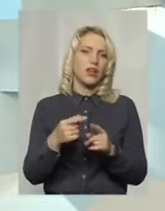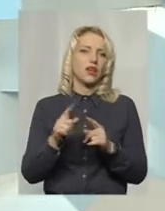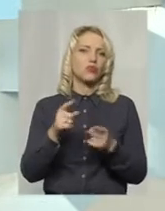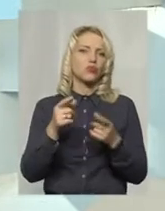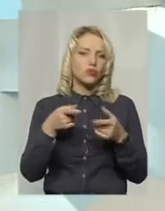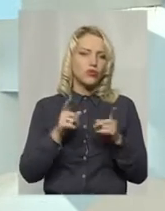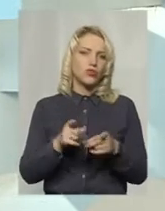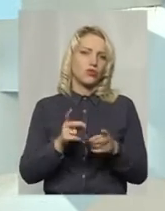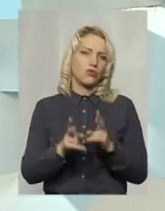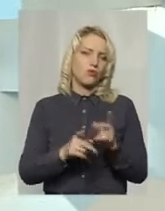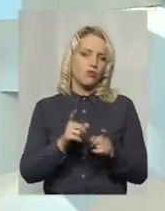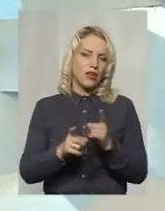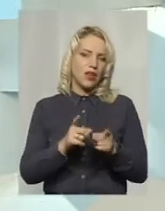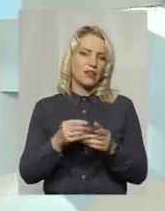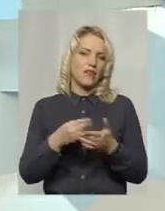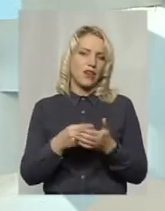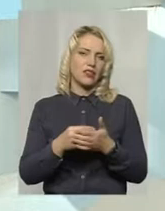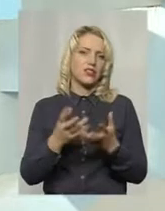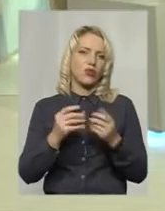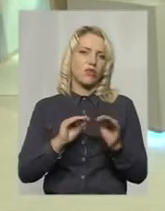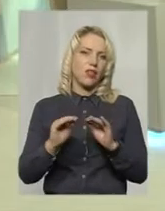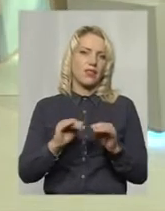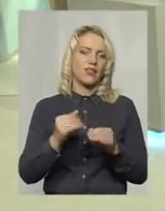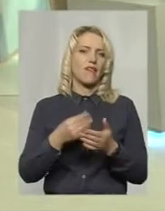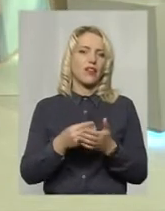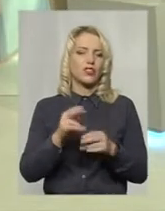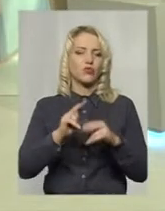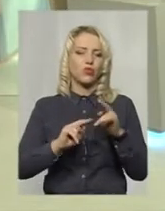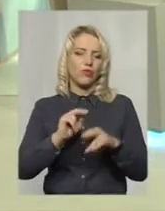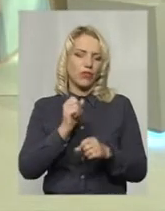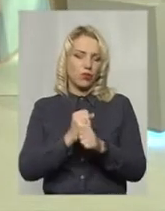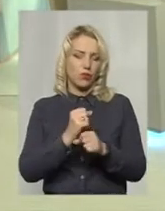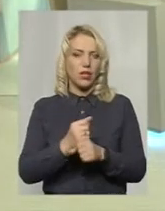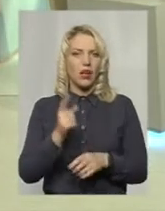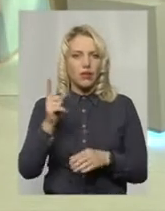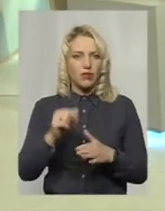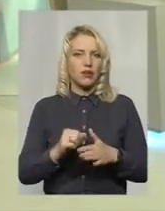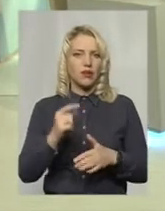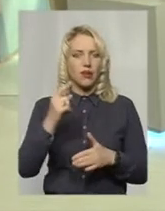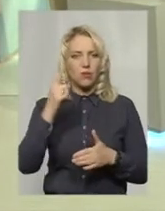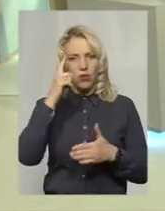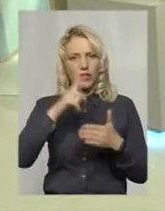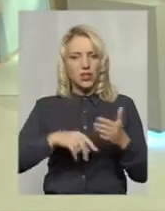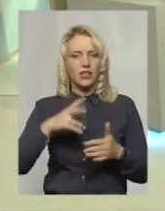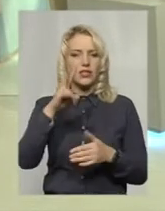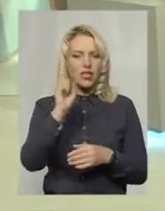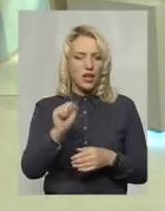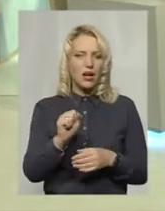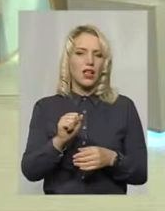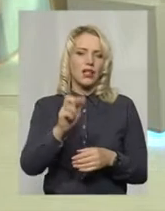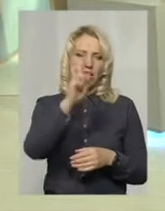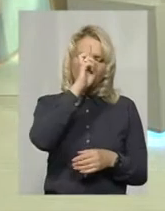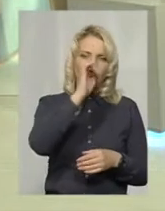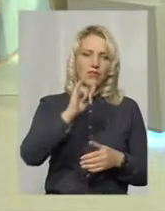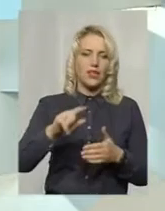міняється вартість обладнання, вартість будівельних робіт. А покладаєтесь на обласний і державний бюджети? Безумовно, ми цього року отримали